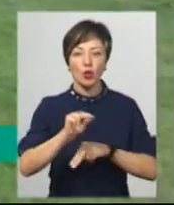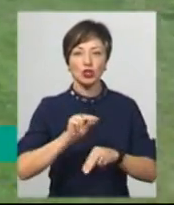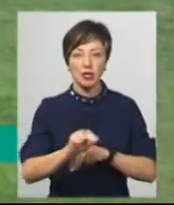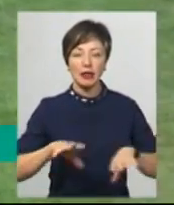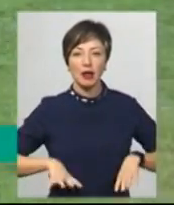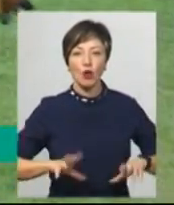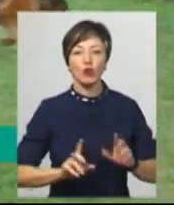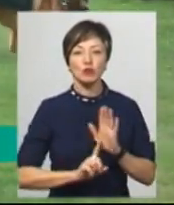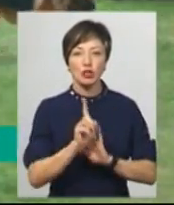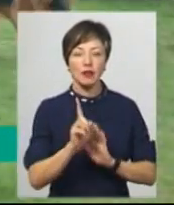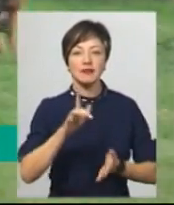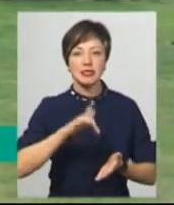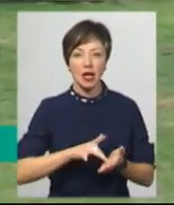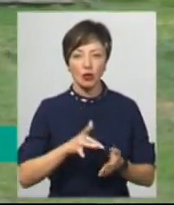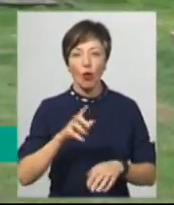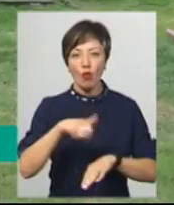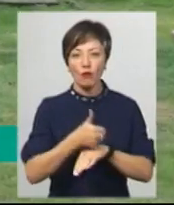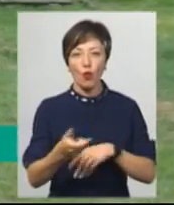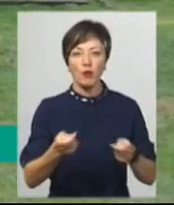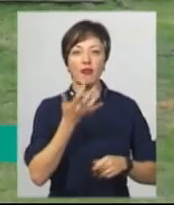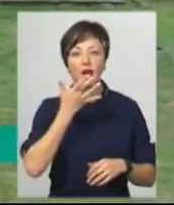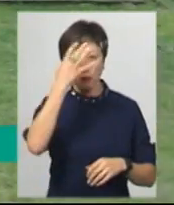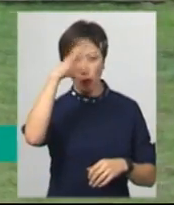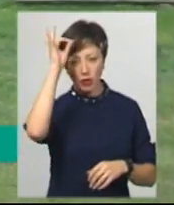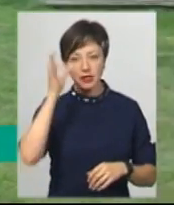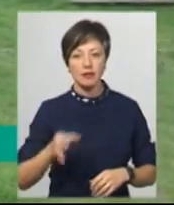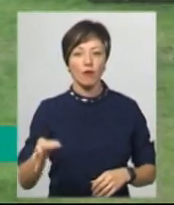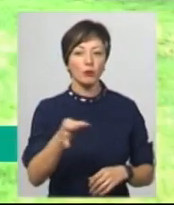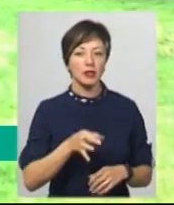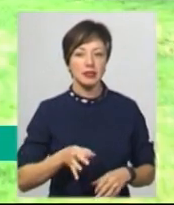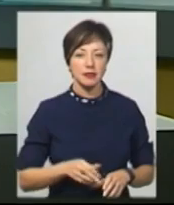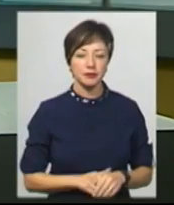розпочався сьогодні на базі кінологічного центру головного управління нацполіції в області.